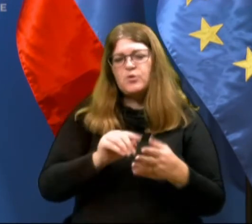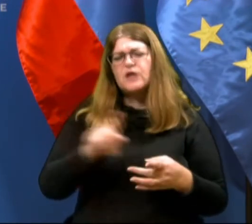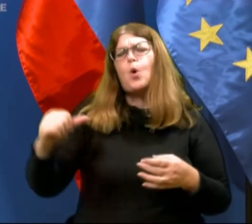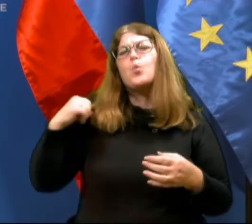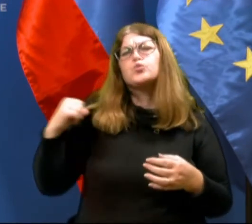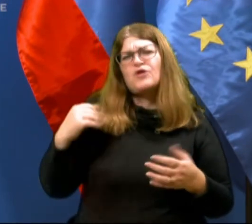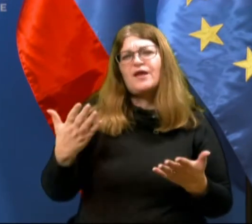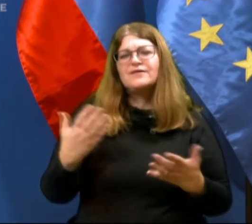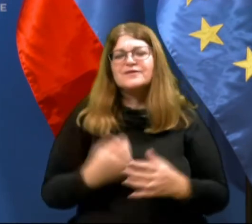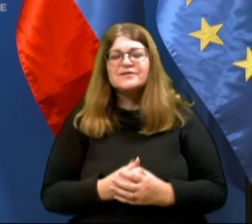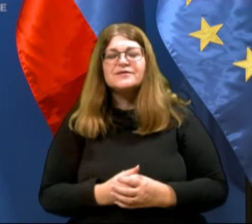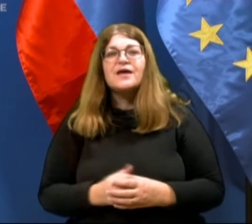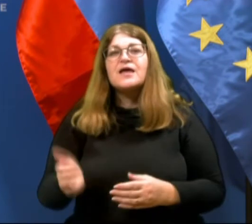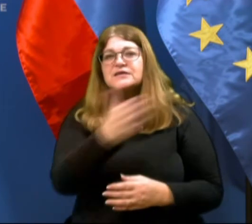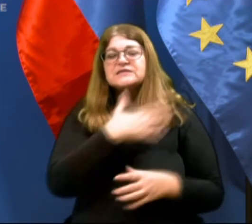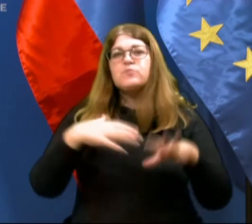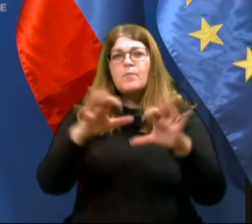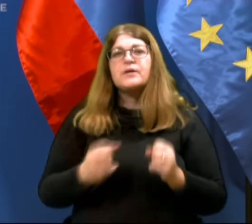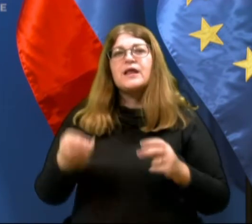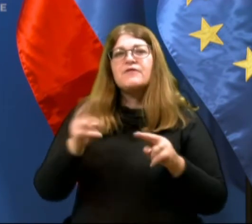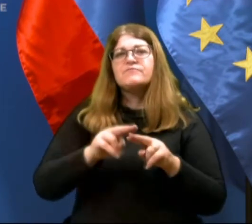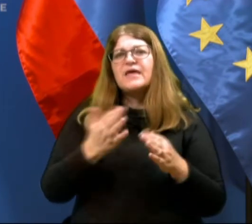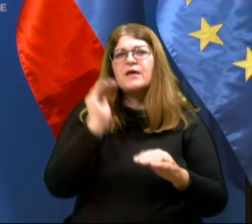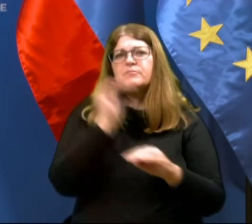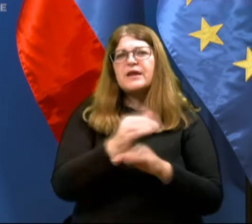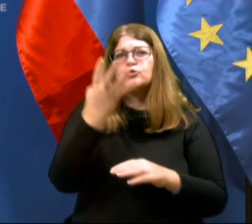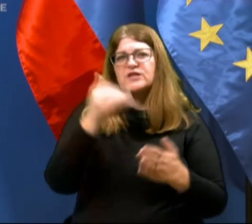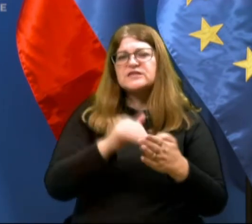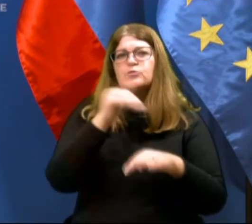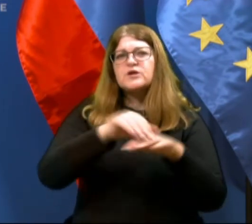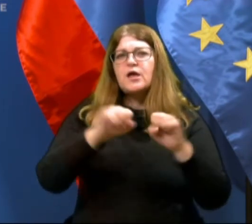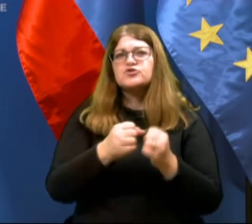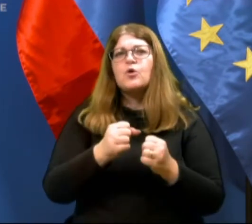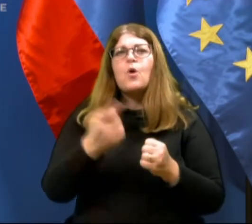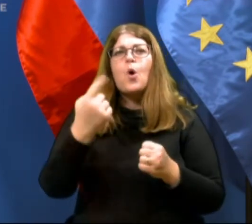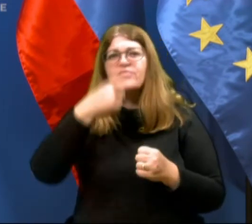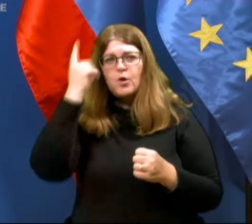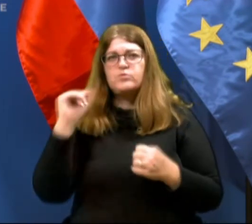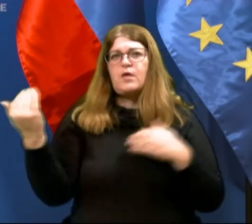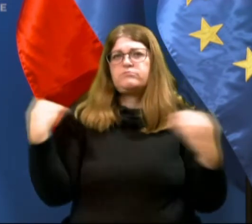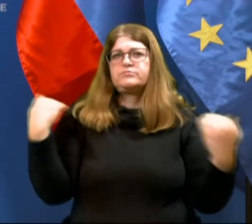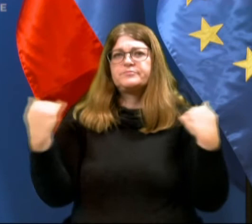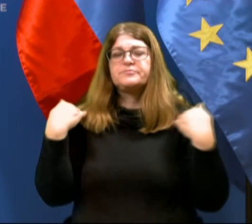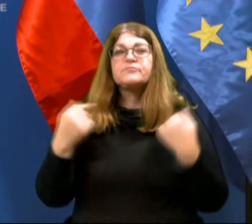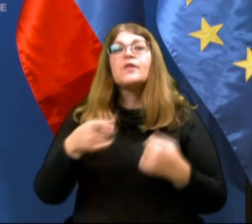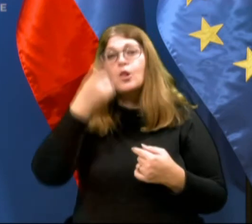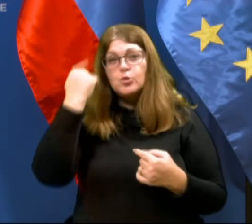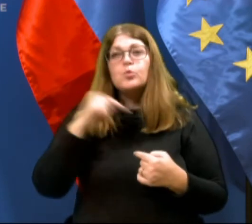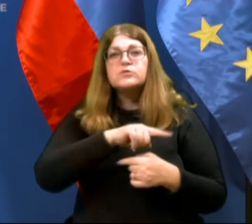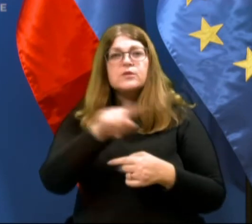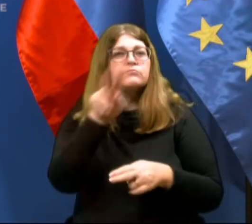včerajšnjega dni, smo prijeli nekaj več kot 4 tisoč prijav kršitev strani občanov. Torej občani so, ste pozorni